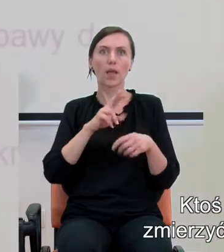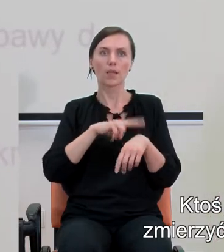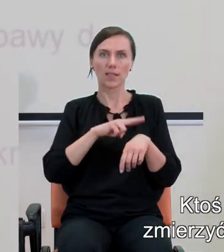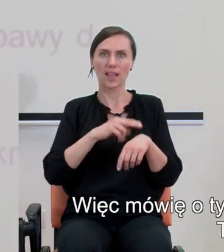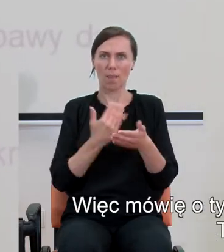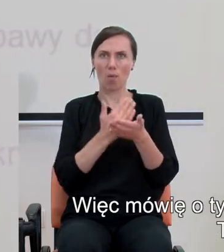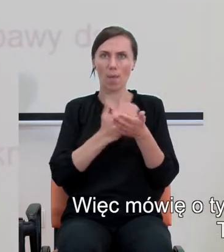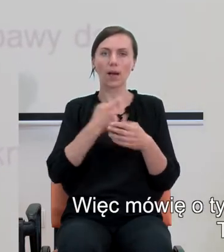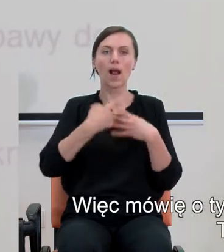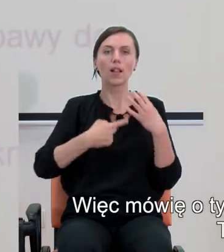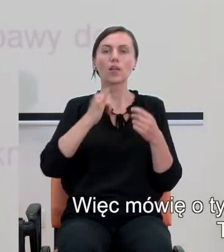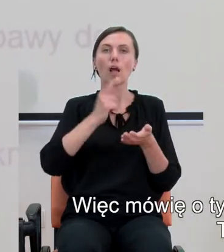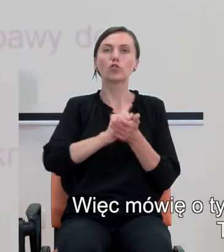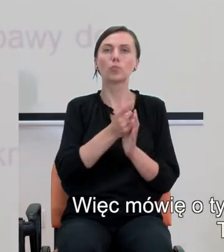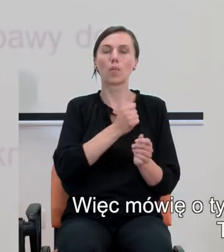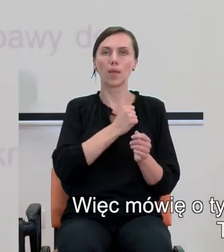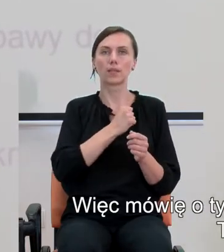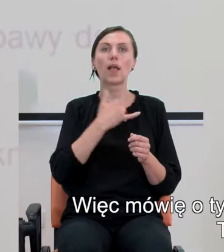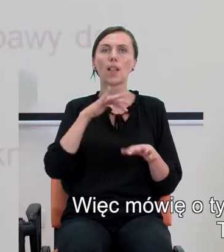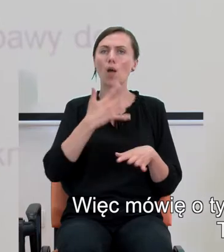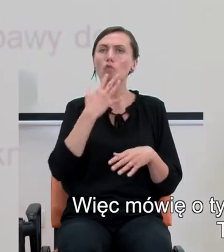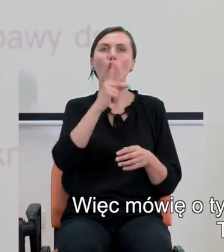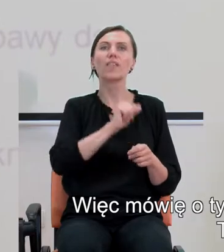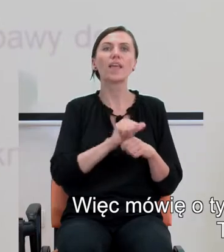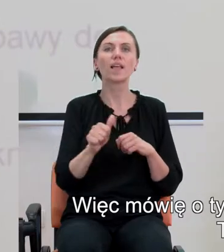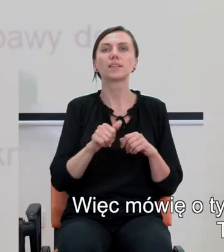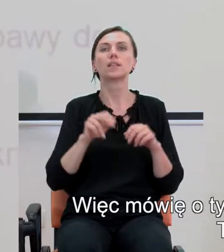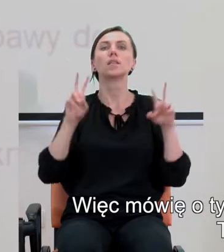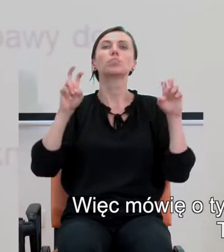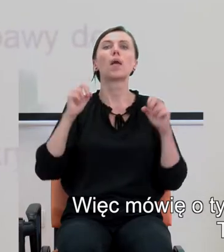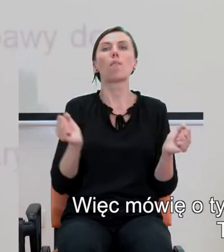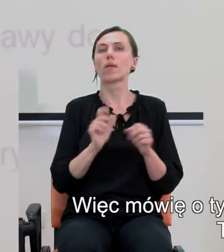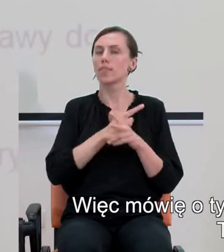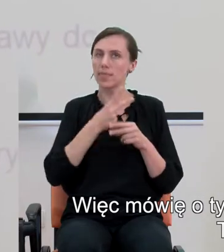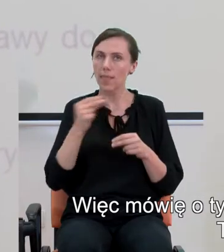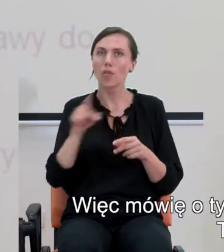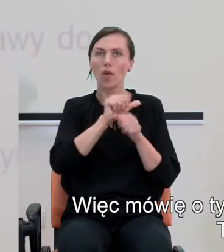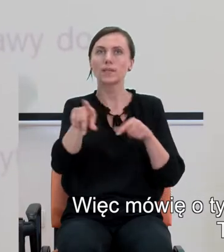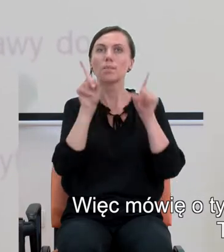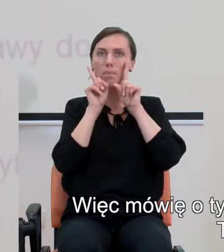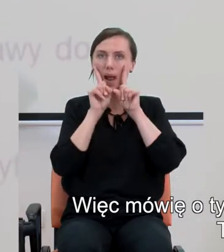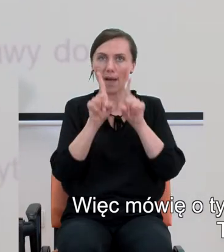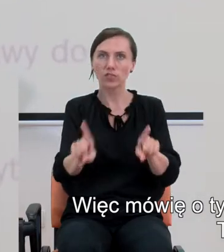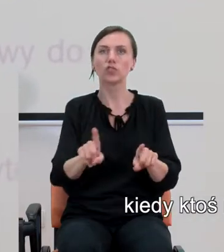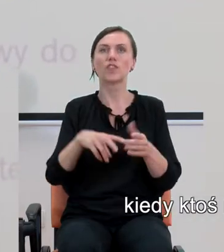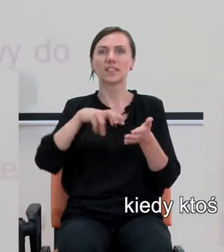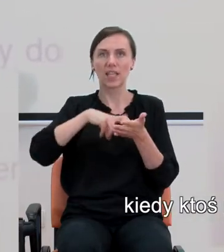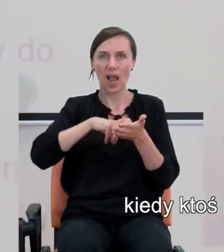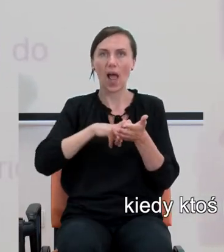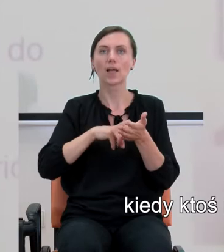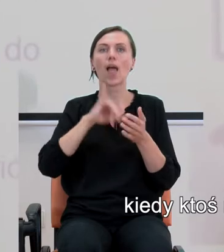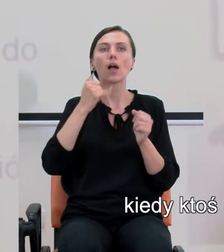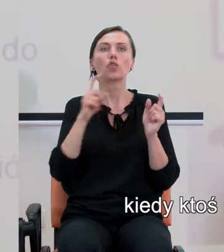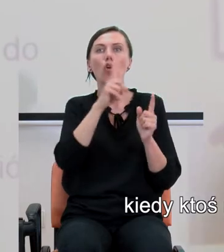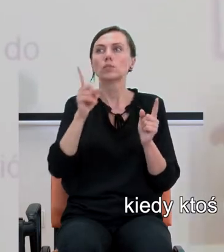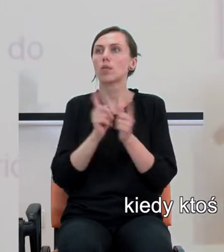dzieje. Więc mówię o tym dlatego, że to nie jest żaden lęk w cudzysłowie. To jest prawdziwy lęk tak jak wtedy, kiedy ktoś